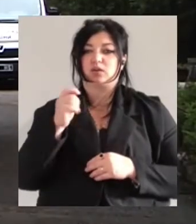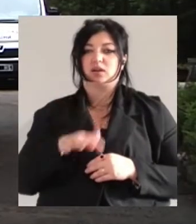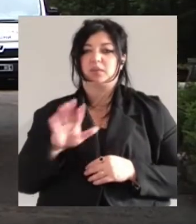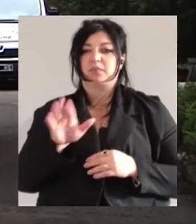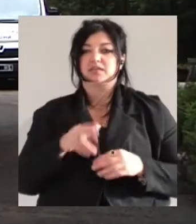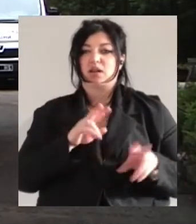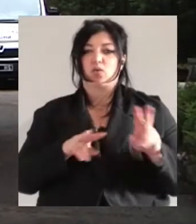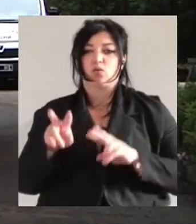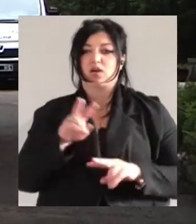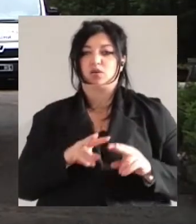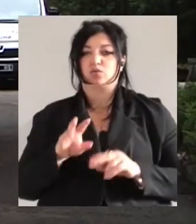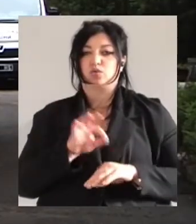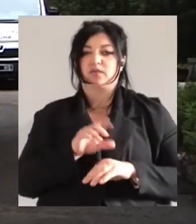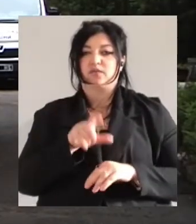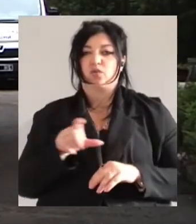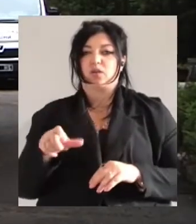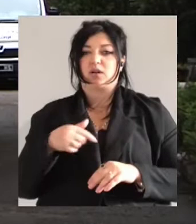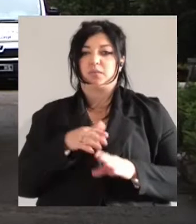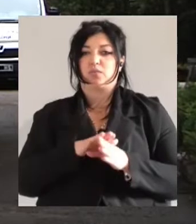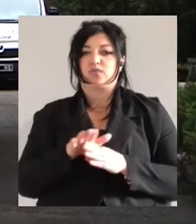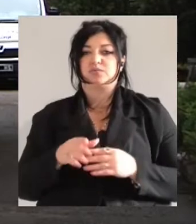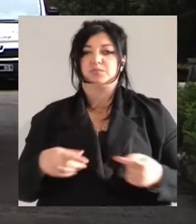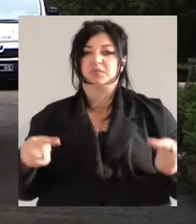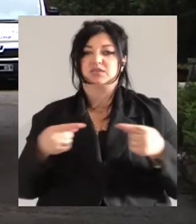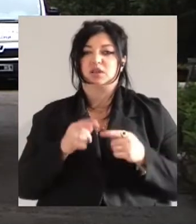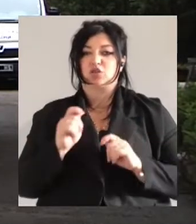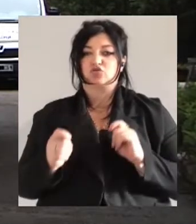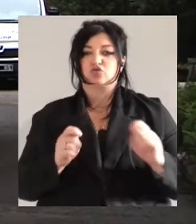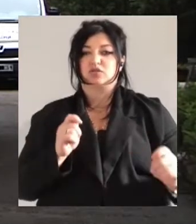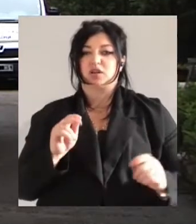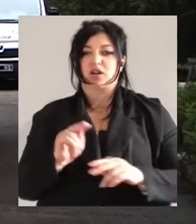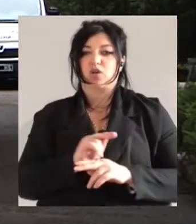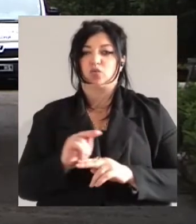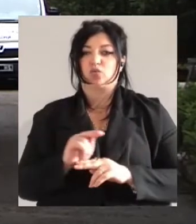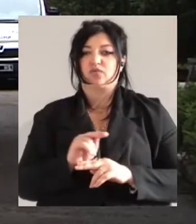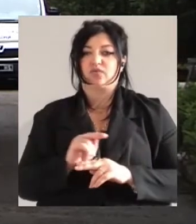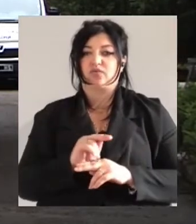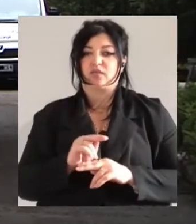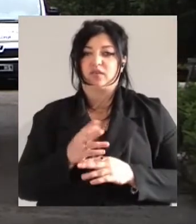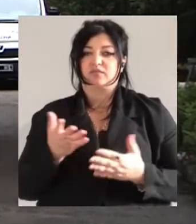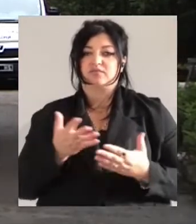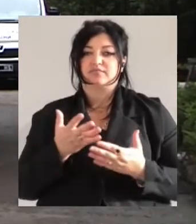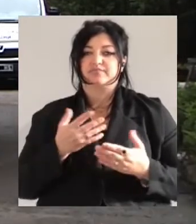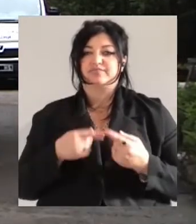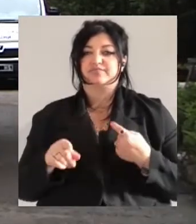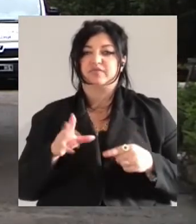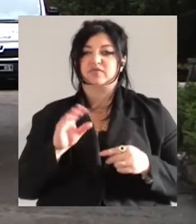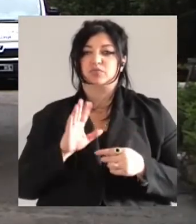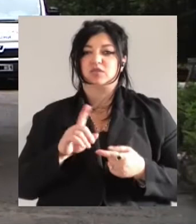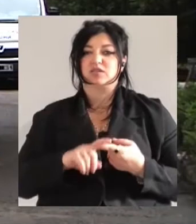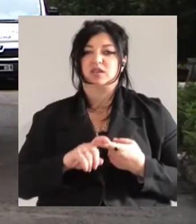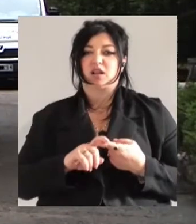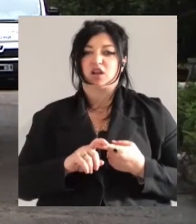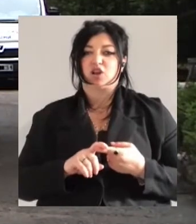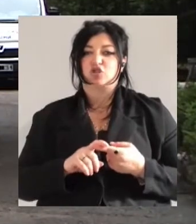повністю призначене лікування, а яке це буде хірургічно, терапевтично, це все буде залежати від, які